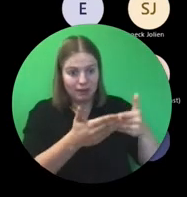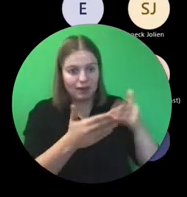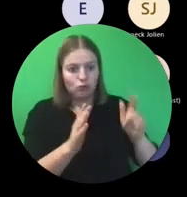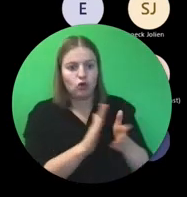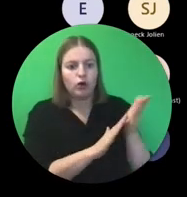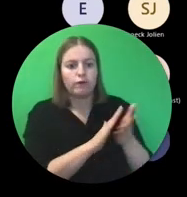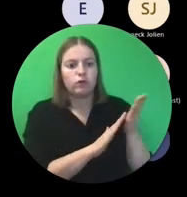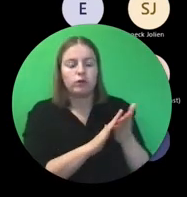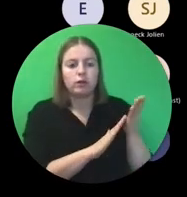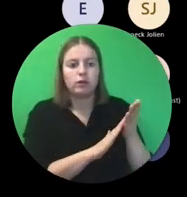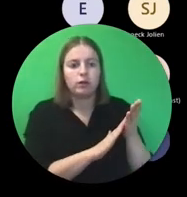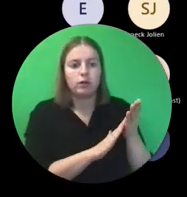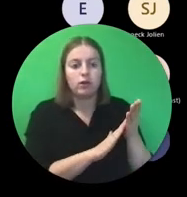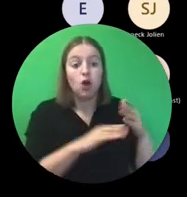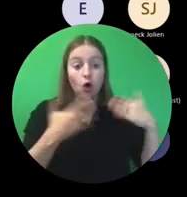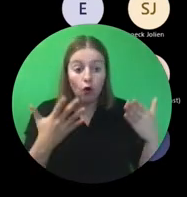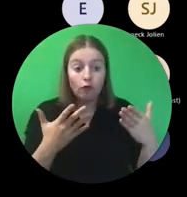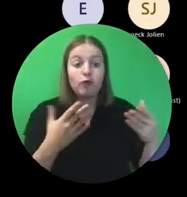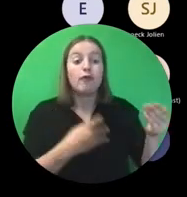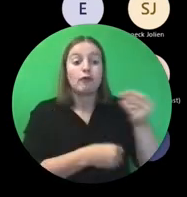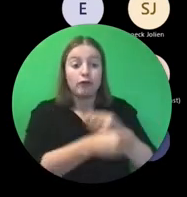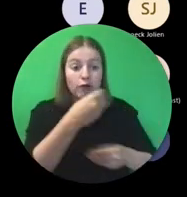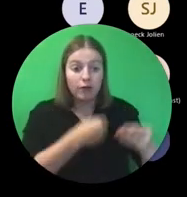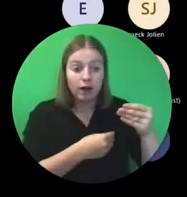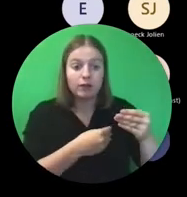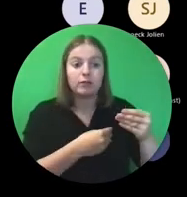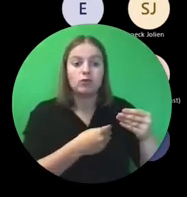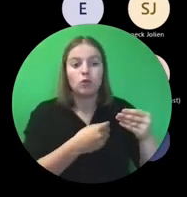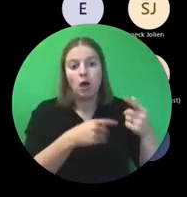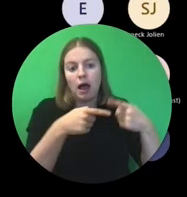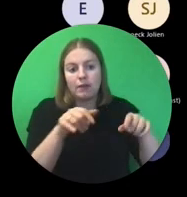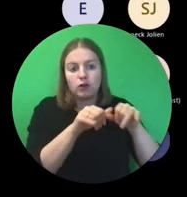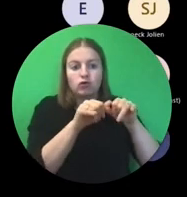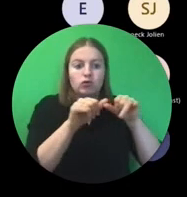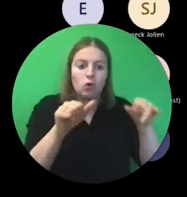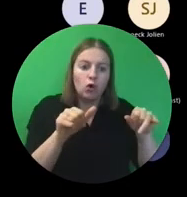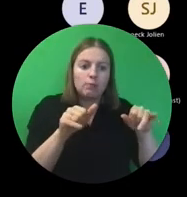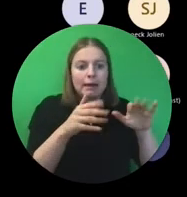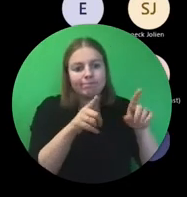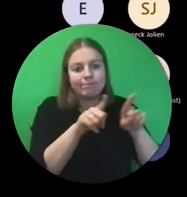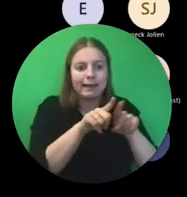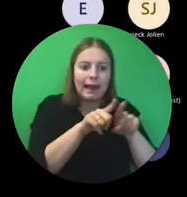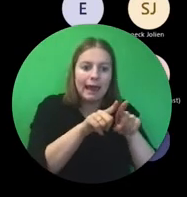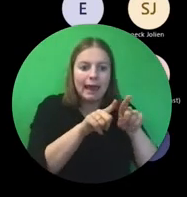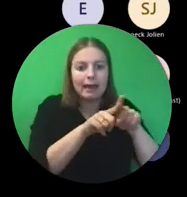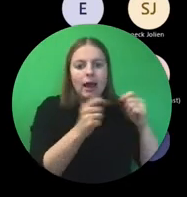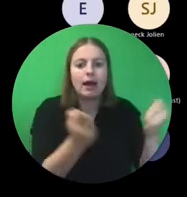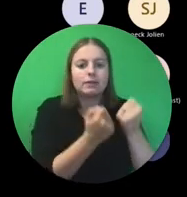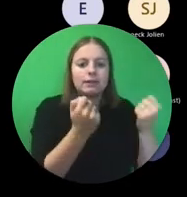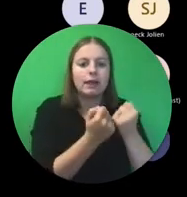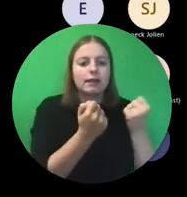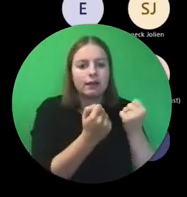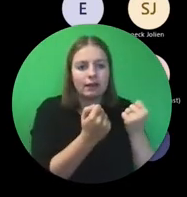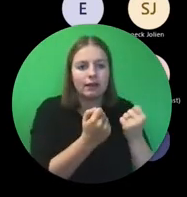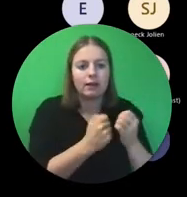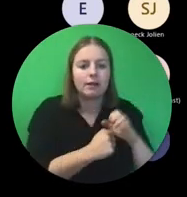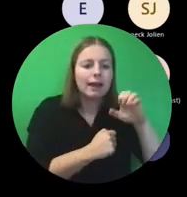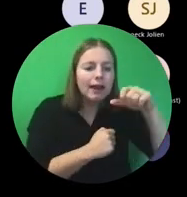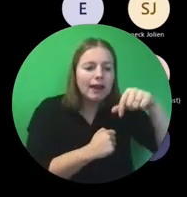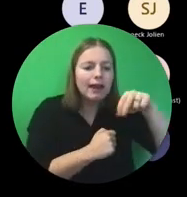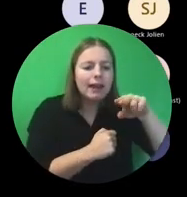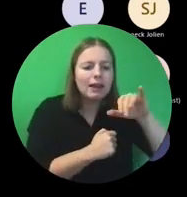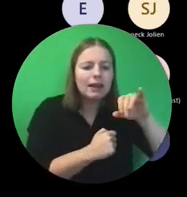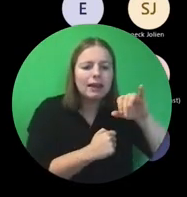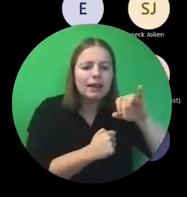Of vervangen kunnen worden door een equivalente activiteit. Dat is natuurlijk iets redelijk